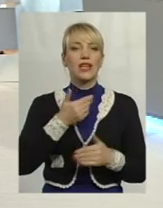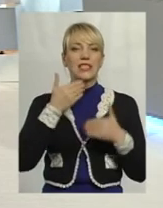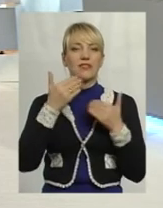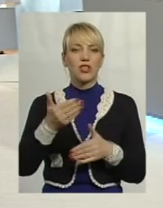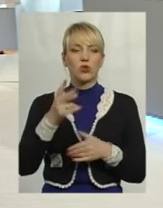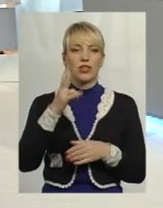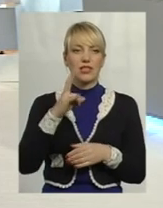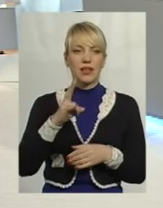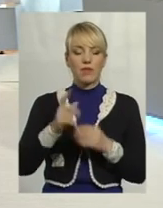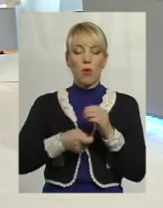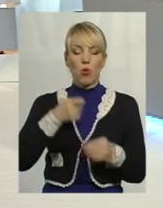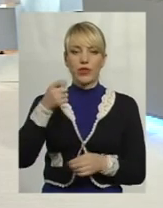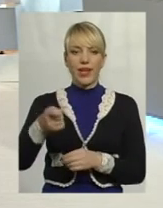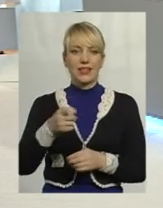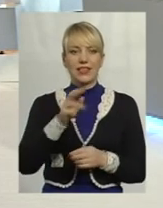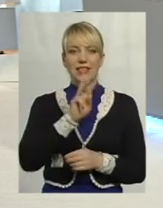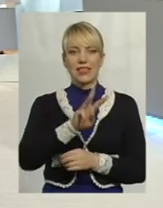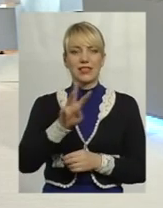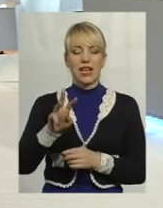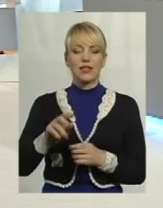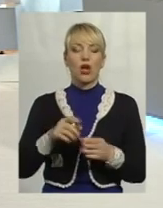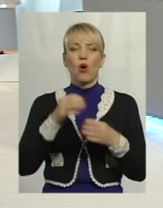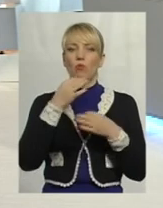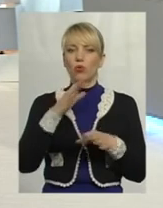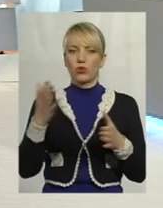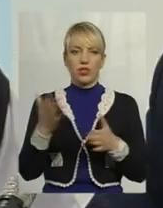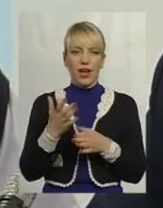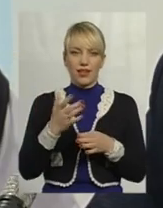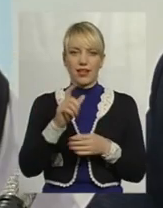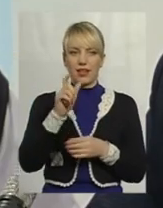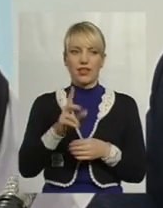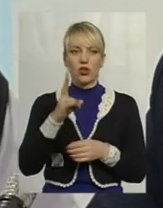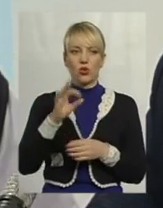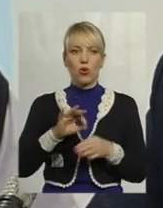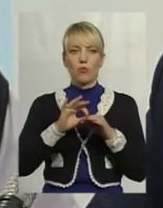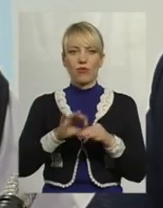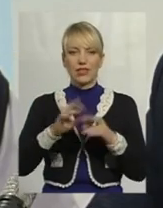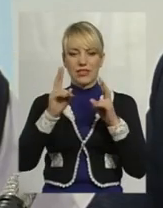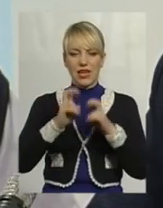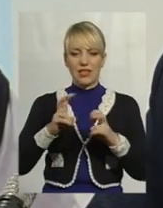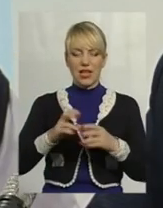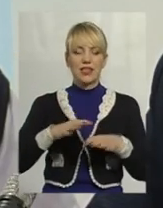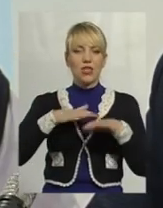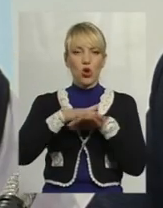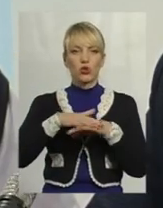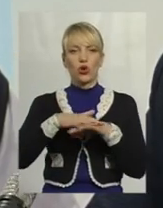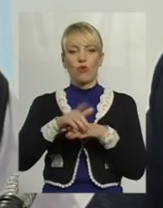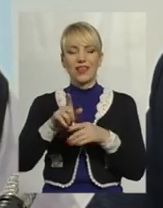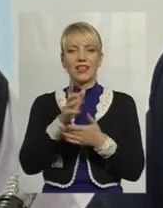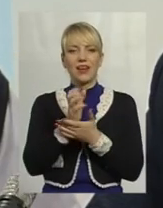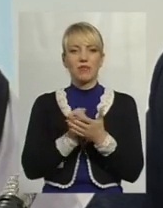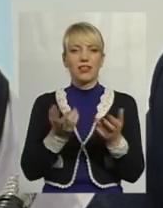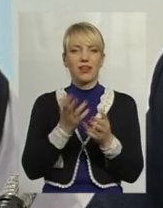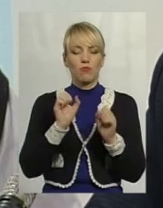сайт, подати заявку може будь-який клієнт, але, звичайно, провести аналіз, розрахувати той ліміт, на який може